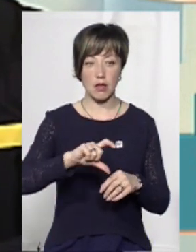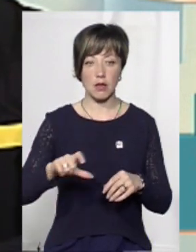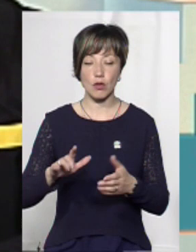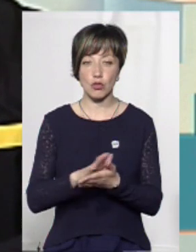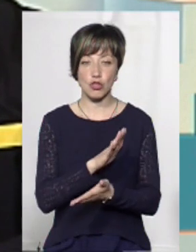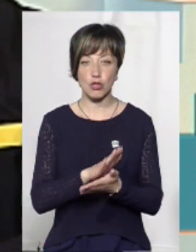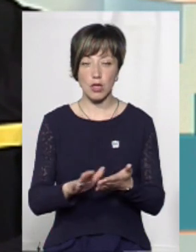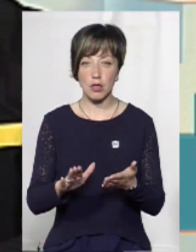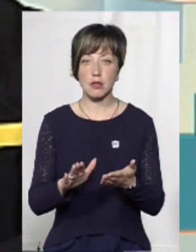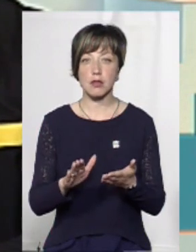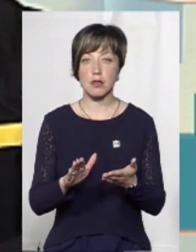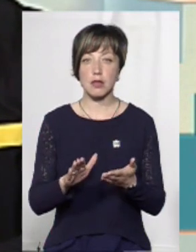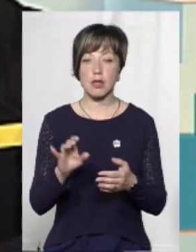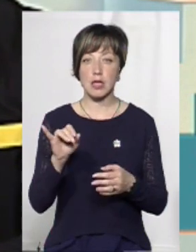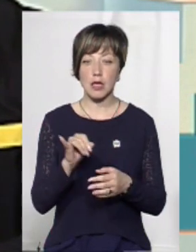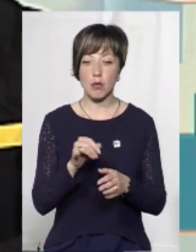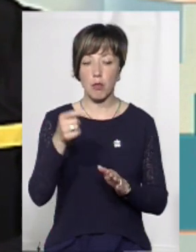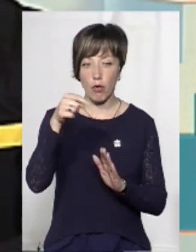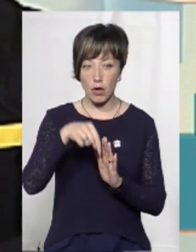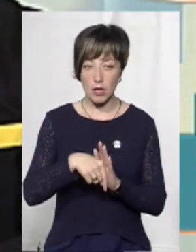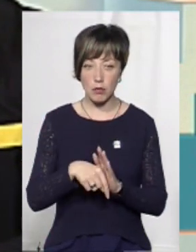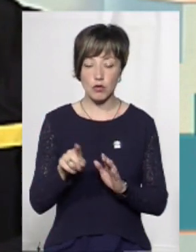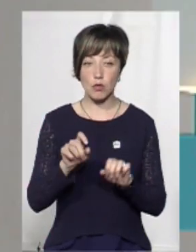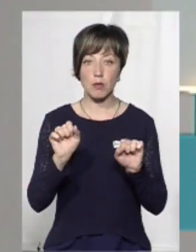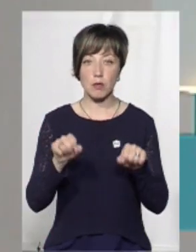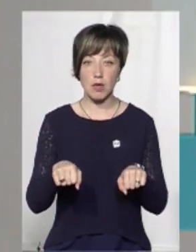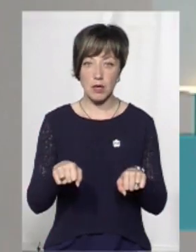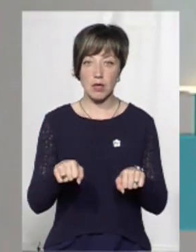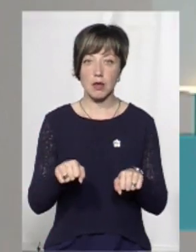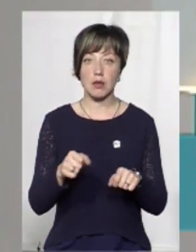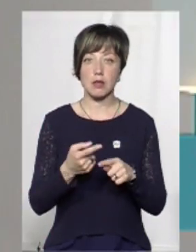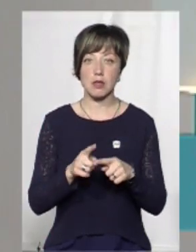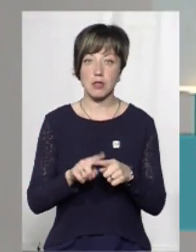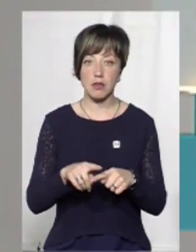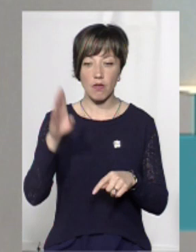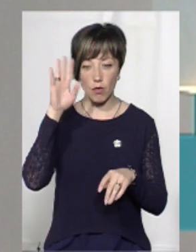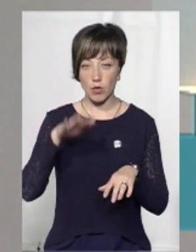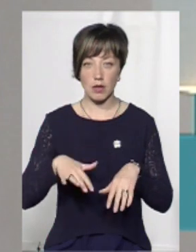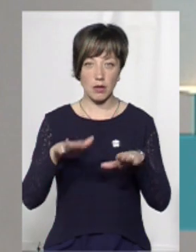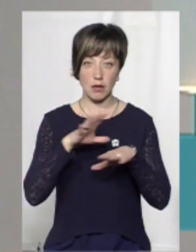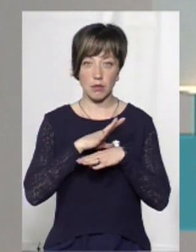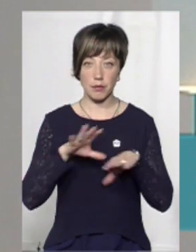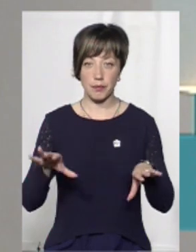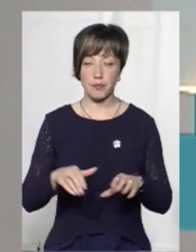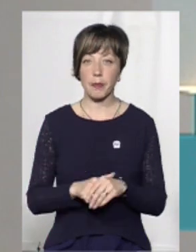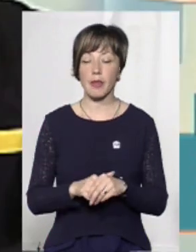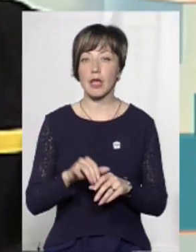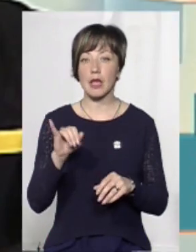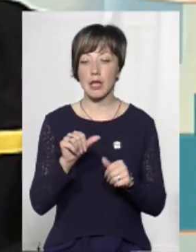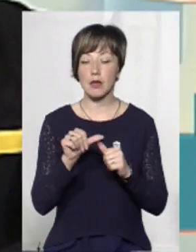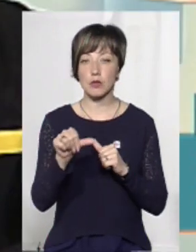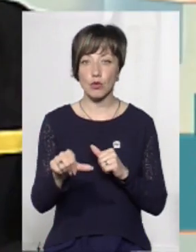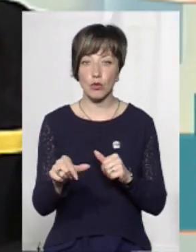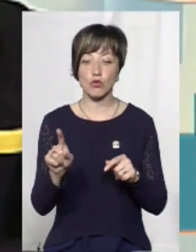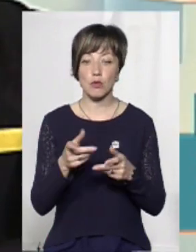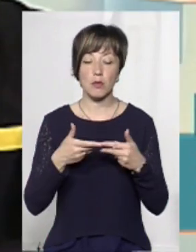прочищається, розчищається і поглиблюється, щоб він міг забрати оці поверхневі води, не підтоплюючи будинки. Ну і, окрім того,